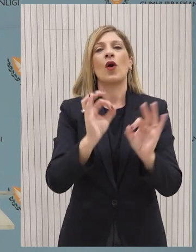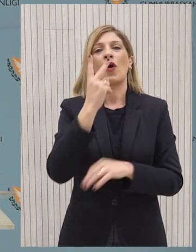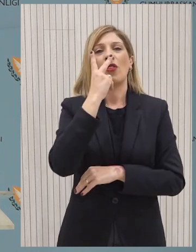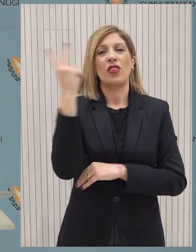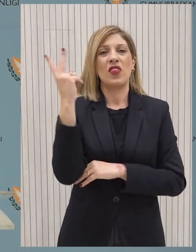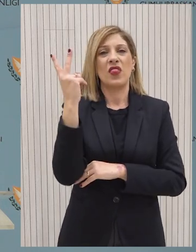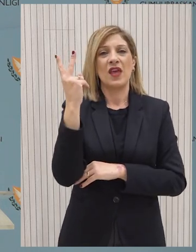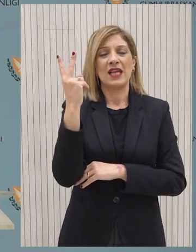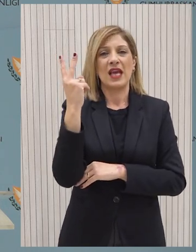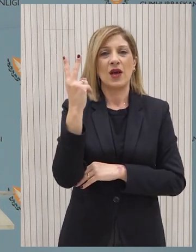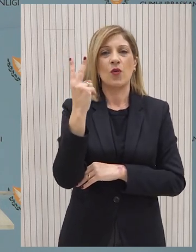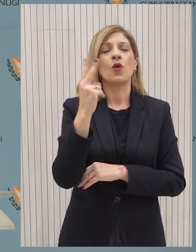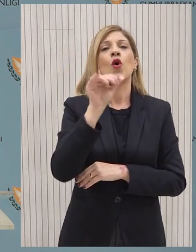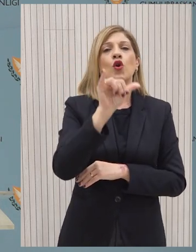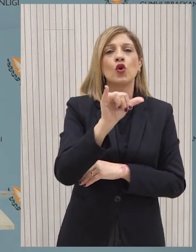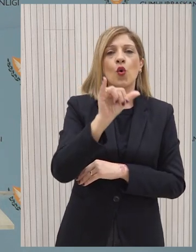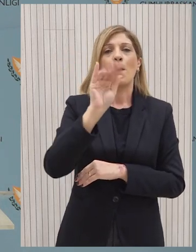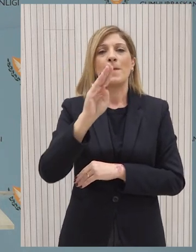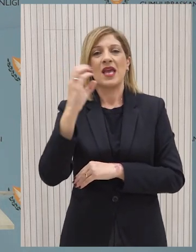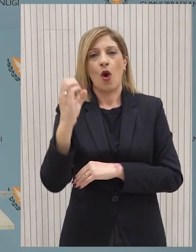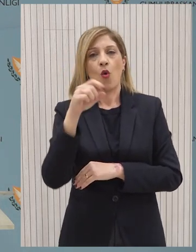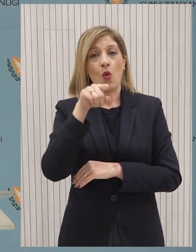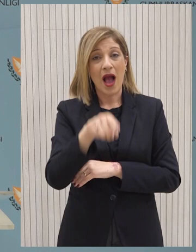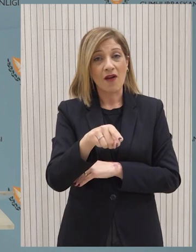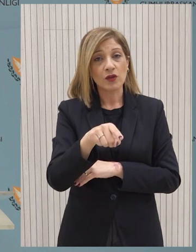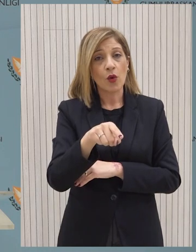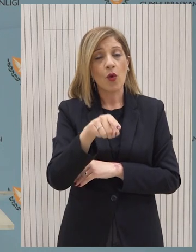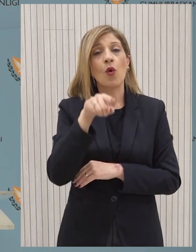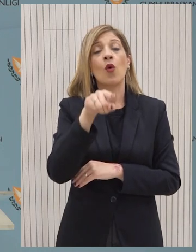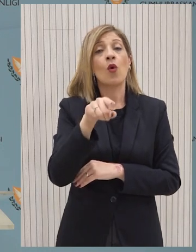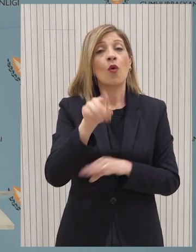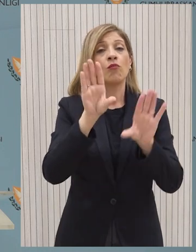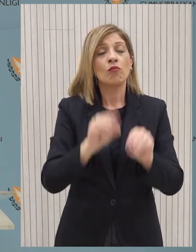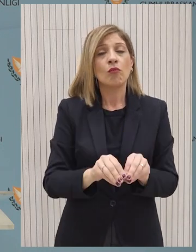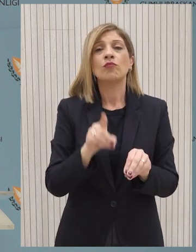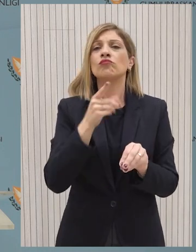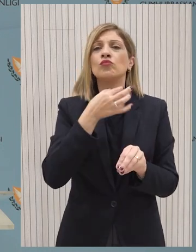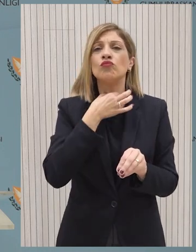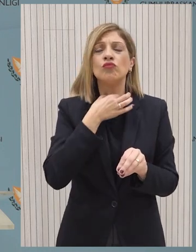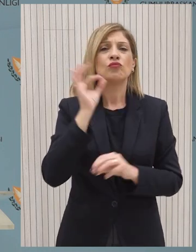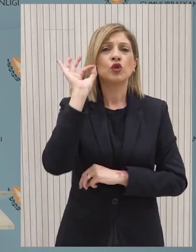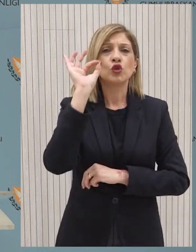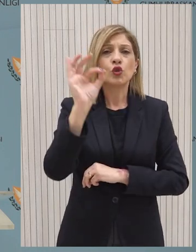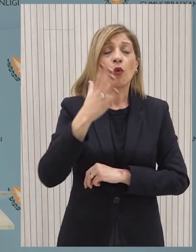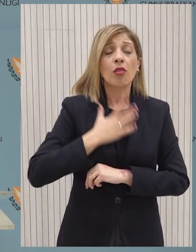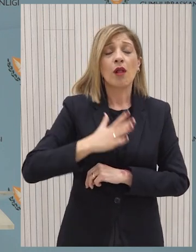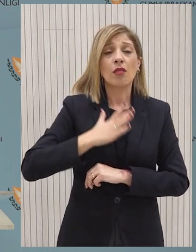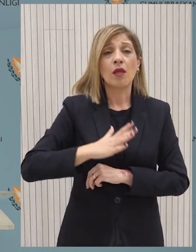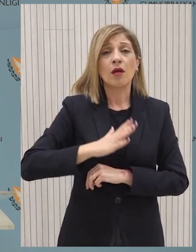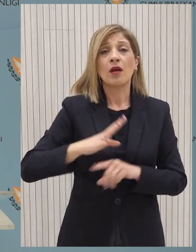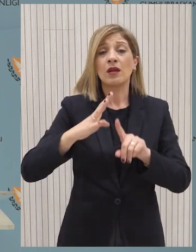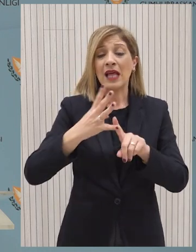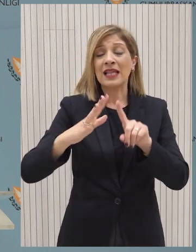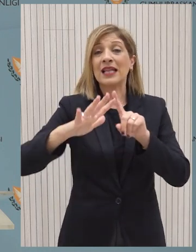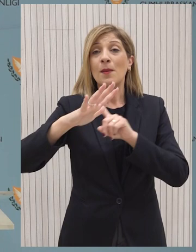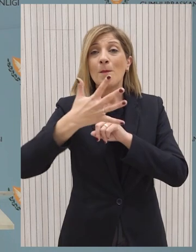γνωστό διεθνώς ως UBO. Το Μητρώο Πραγματικών Δικαιούχων, η δημιουργία του οποίου αποτελεί απέτηση της τέταρτης και πέμπτης